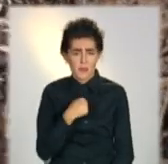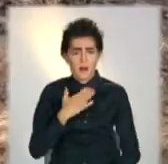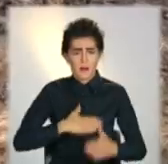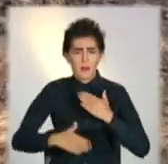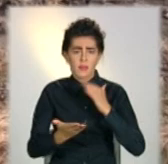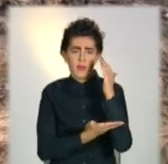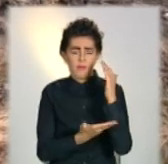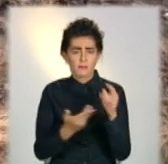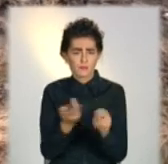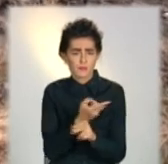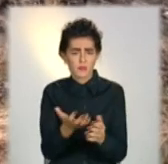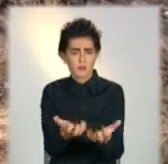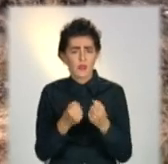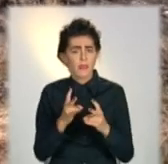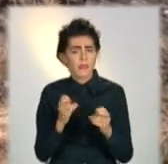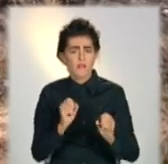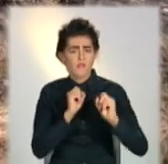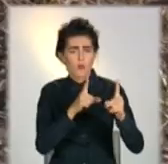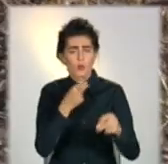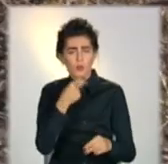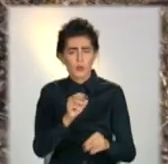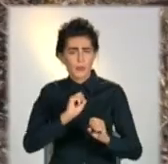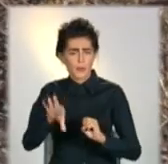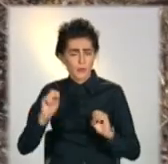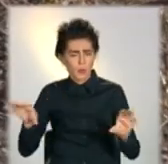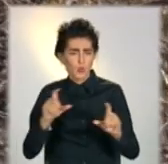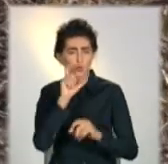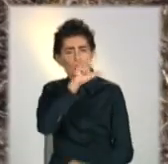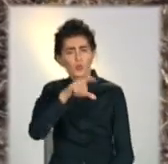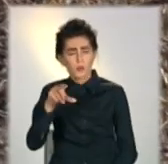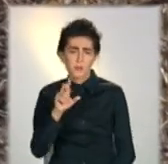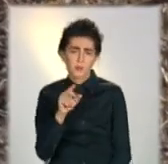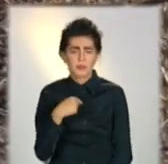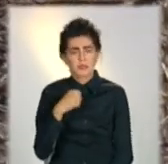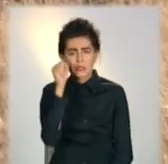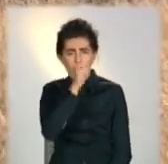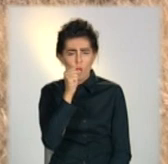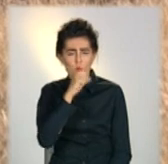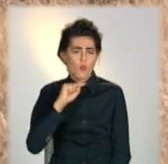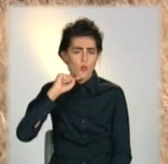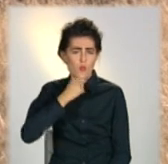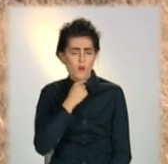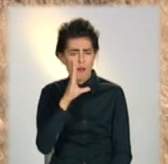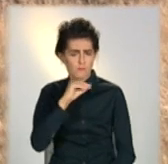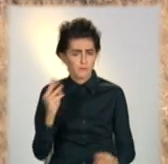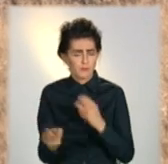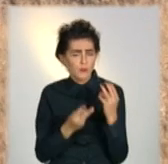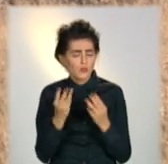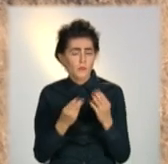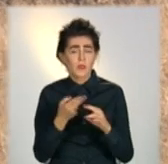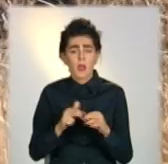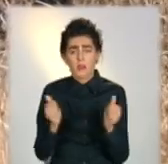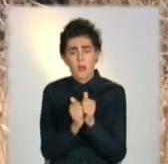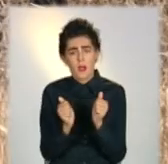зрізане гілля викидали не в степ, а відвантажували їм. Кажуть, тоді б взимку економили на паливі, а навколо міста